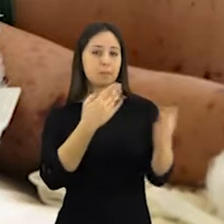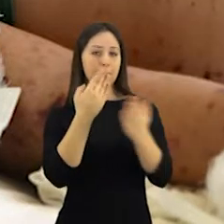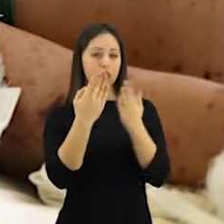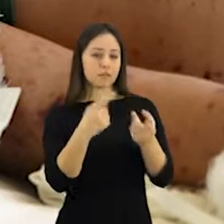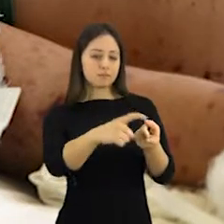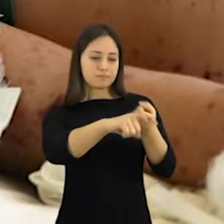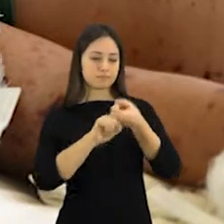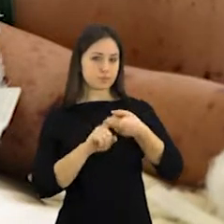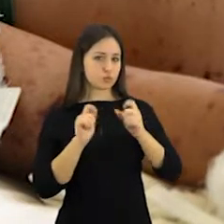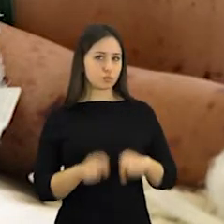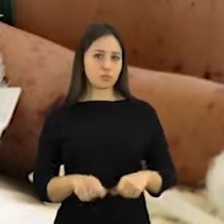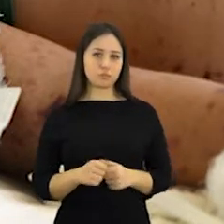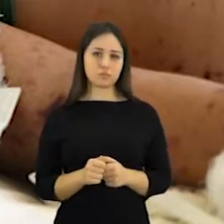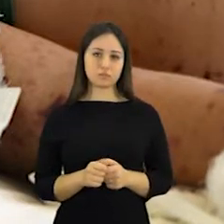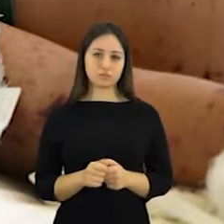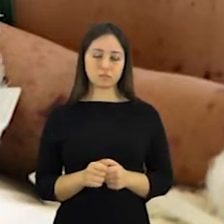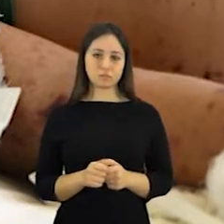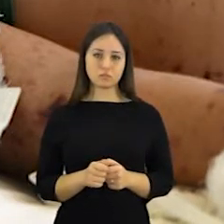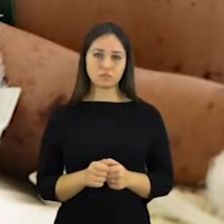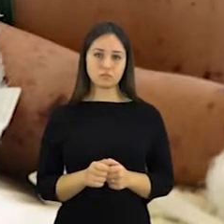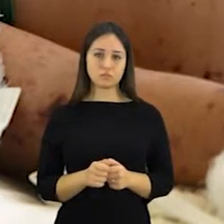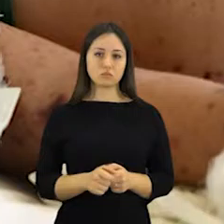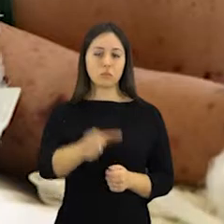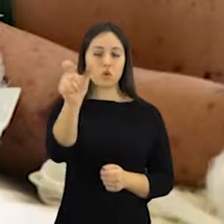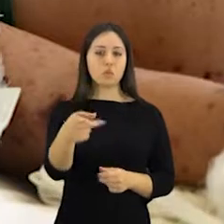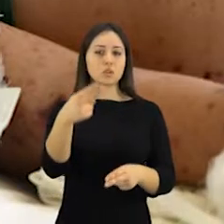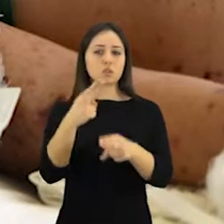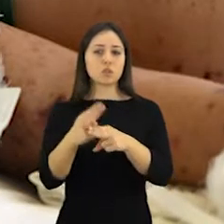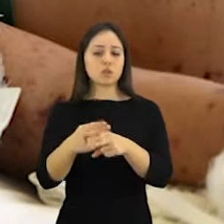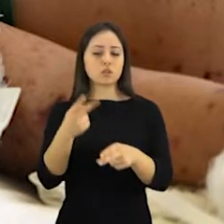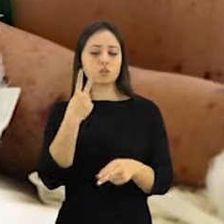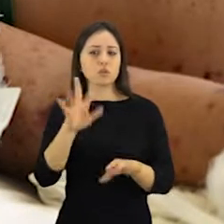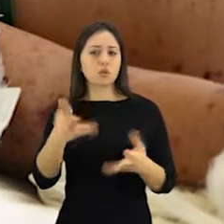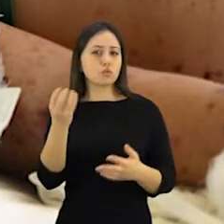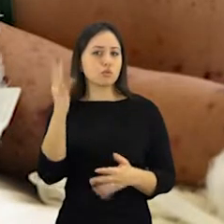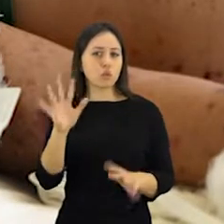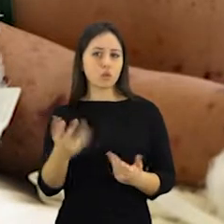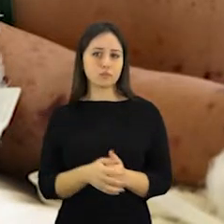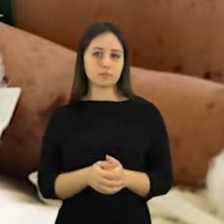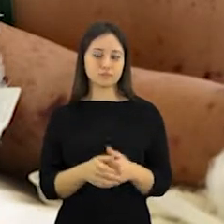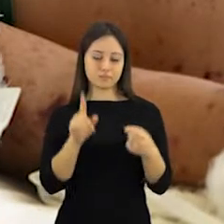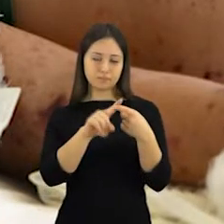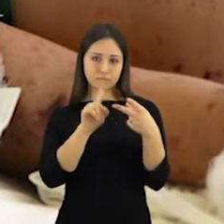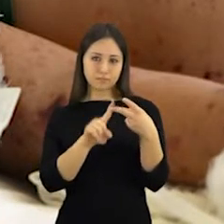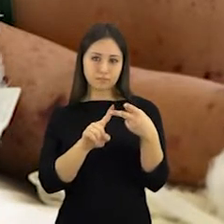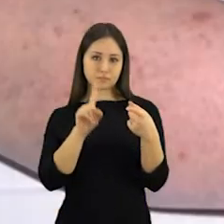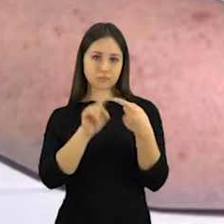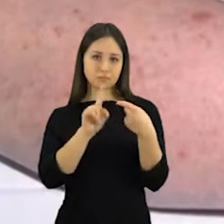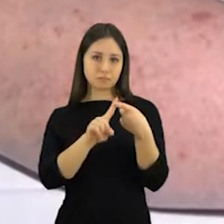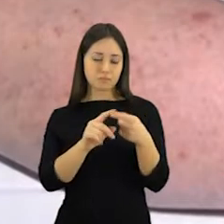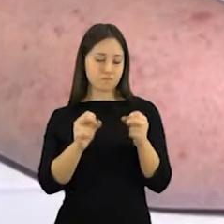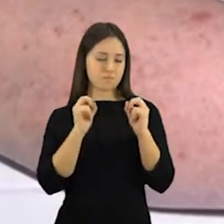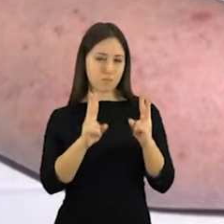įtinartimoje aplinkoje bendraujant su sergančių ar su bakterijos nešiotojų. Meningokoko infekcija gali pasireikšti keliomis formomis. Pati